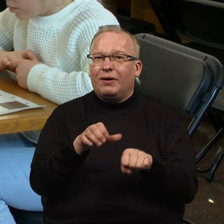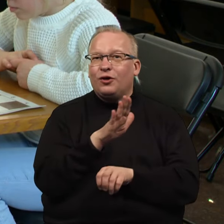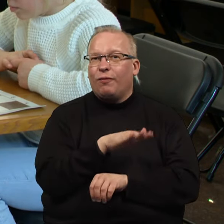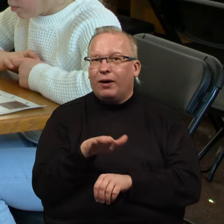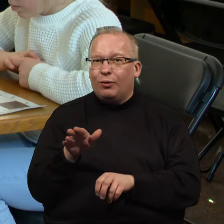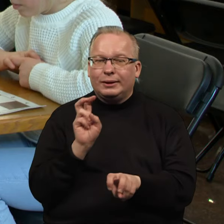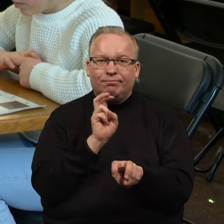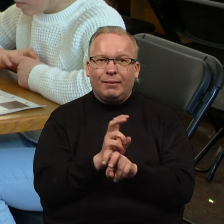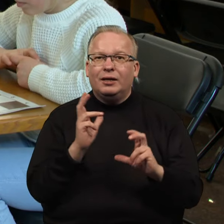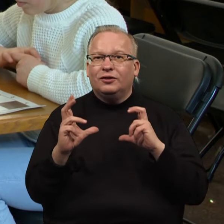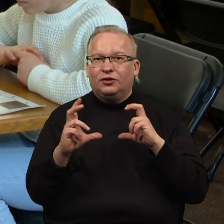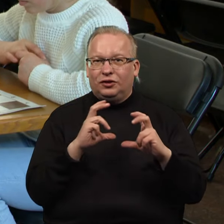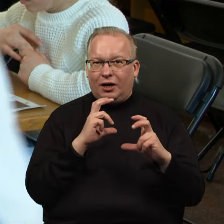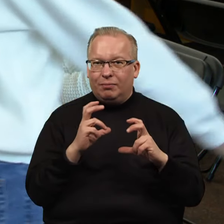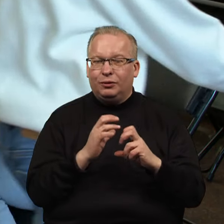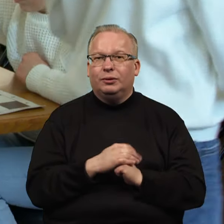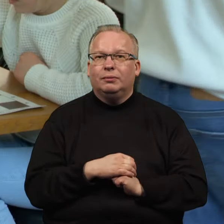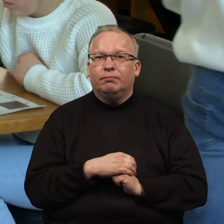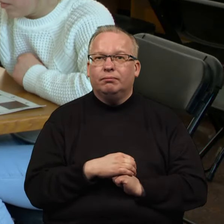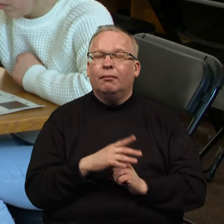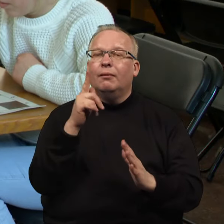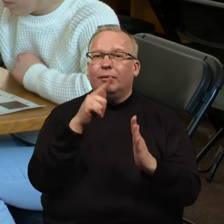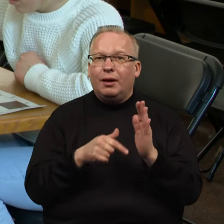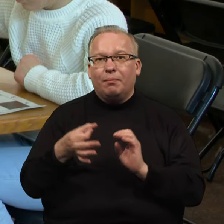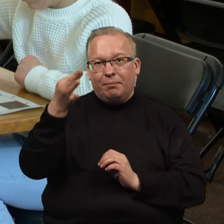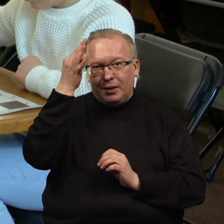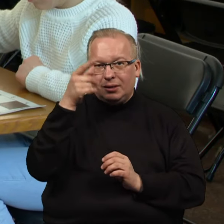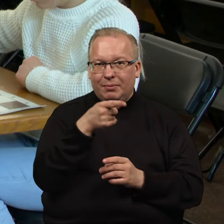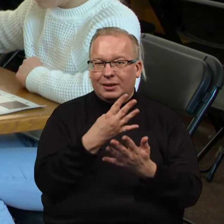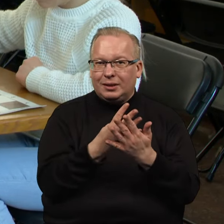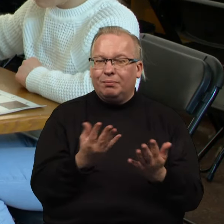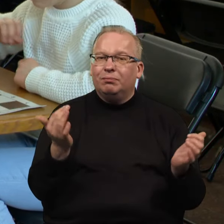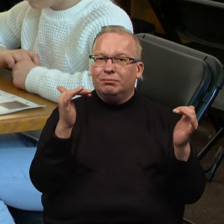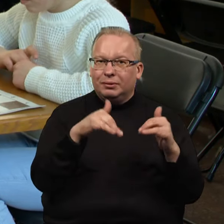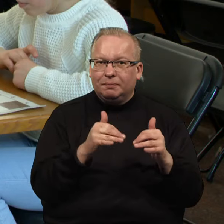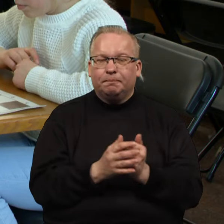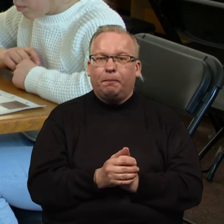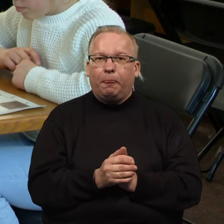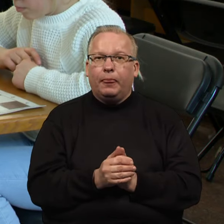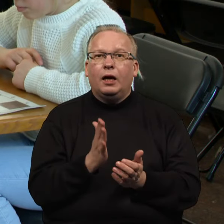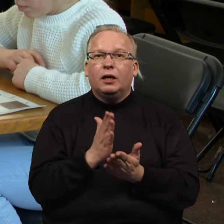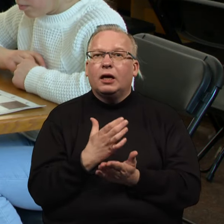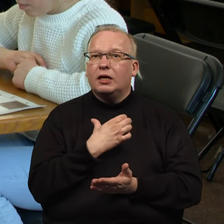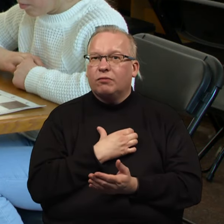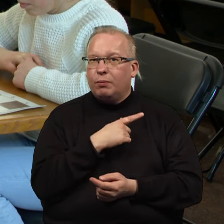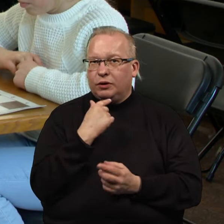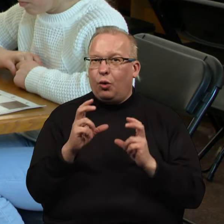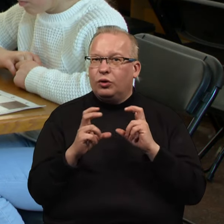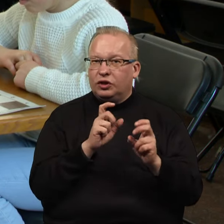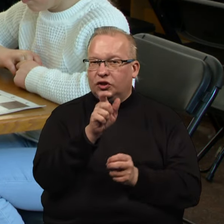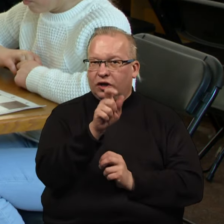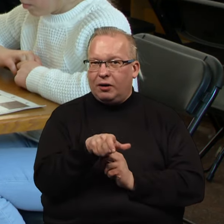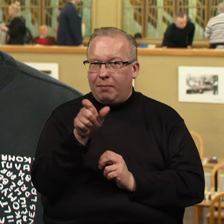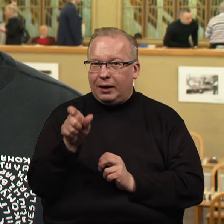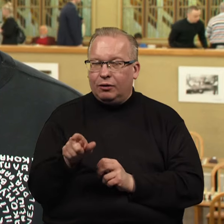kurie lanko šachmatus ir tikiuosi, kad jie prisimins šitą turnyrą. Labai svarbu, kad mes turime daug šachmatininkų